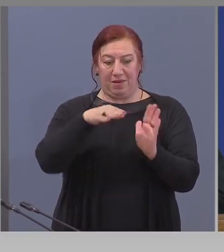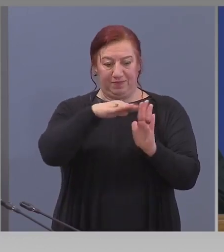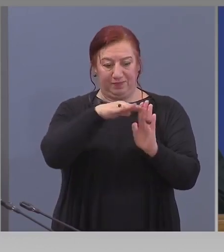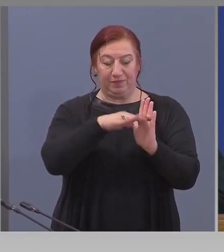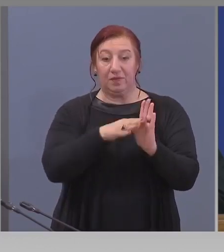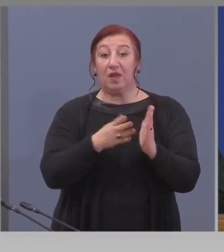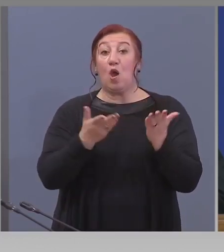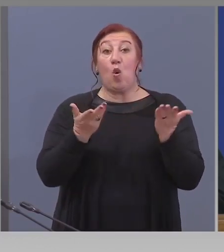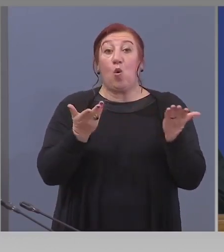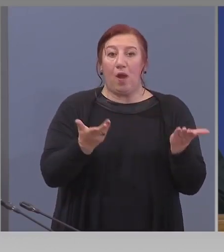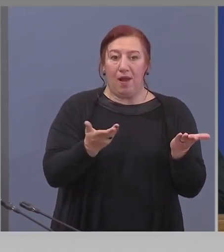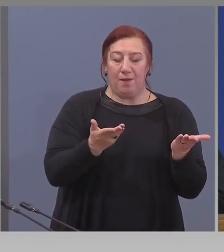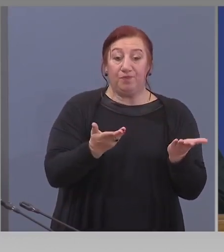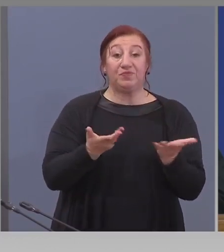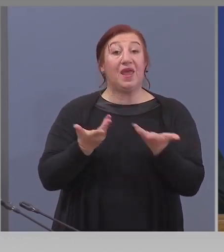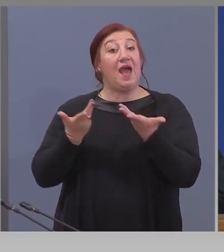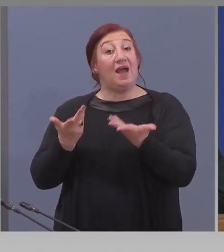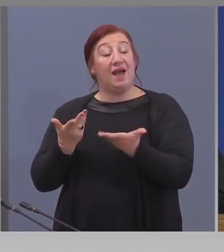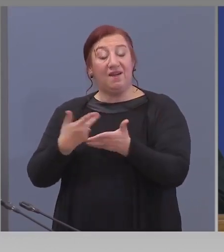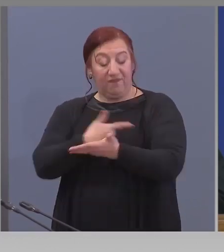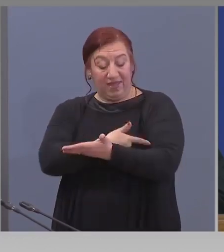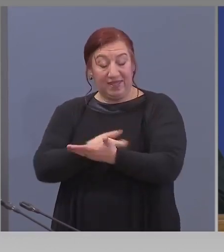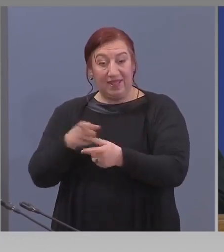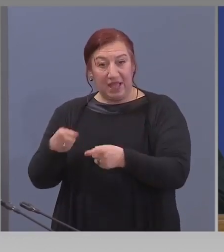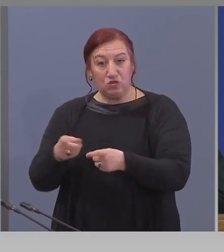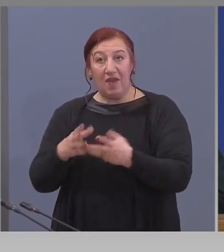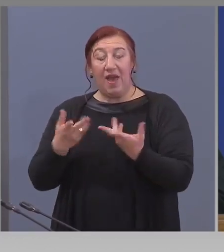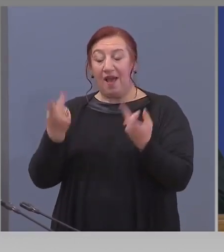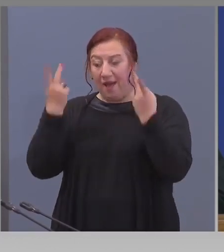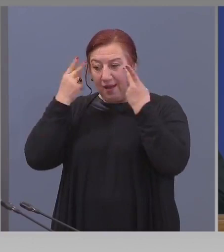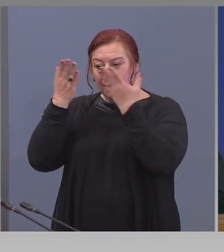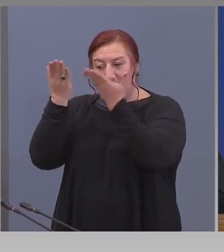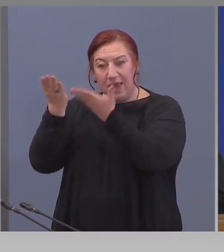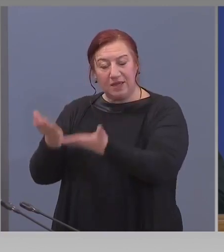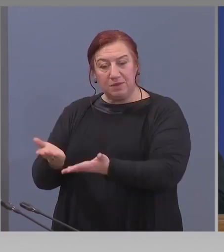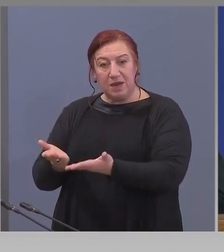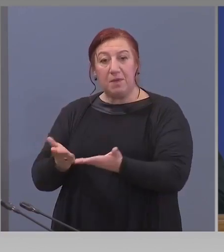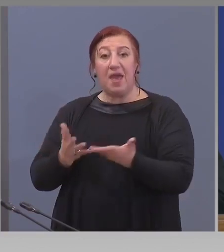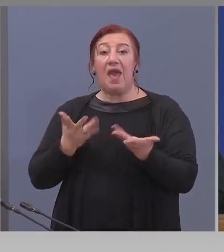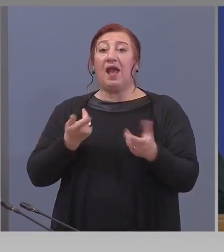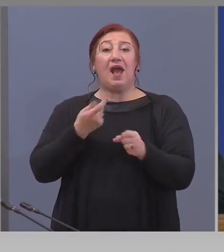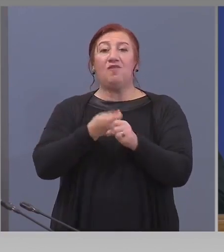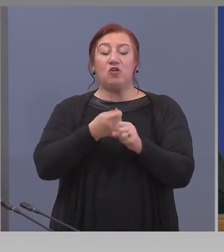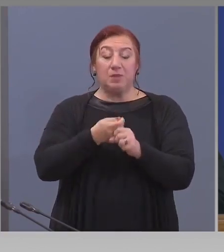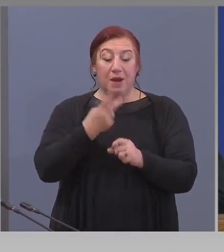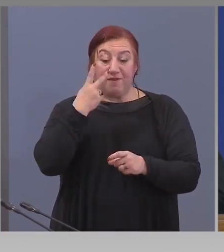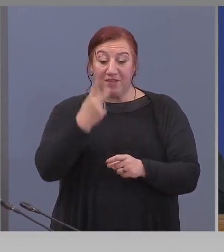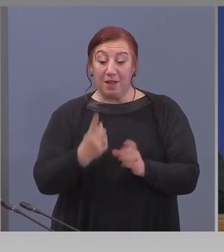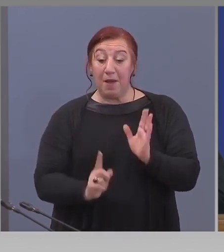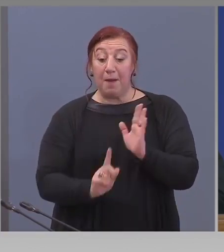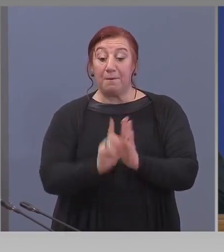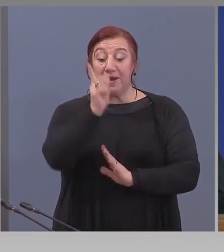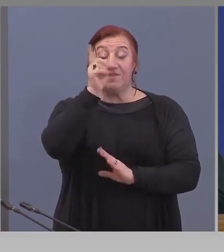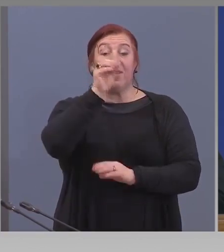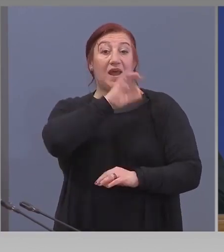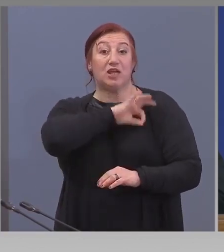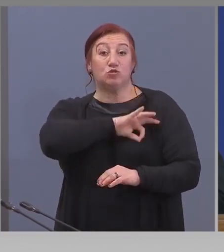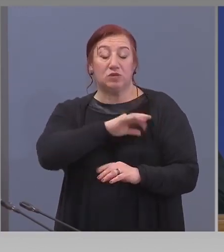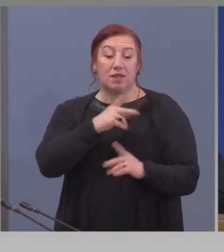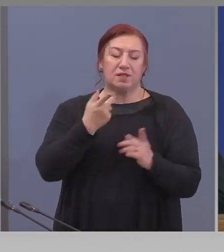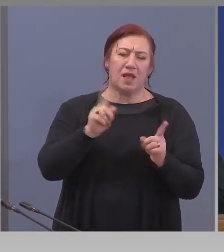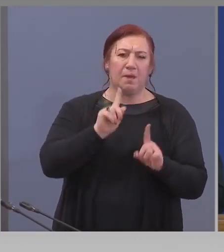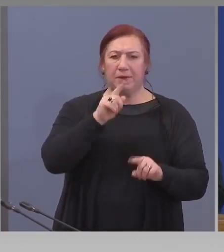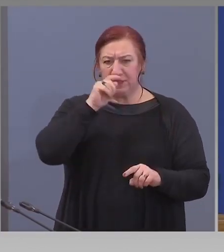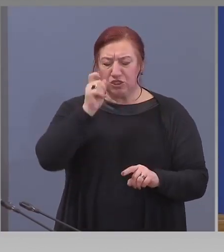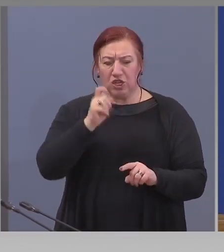какви тестове, каква е интерпретация, какво се прави след първия резултат, независимо какъв е положителен